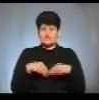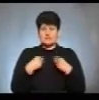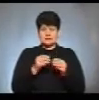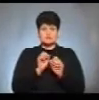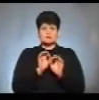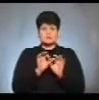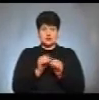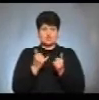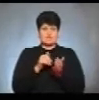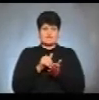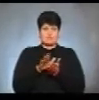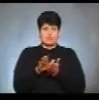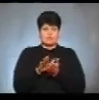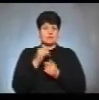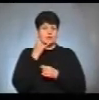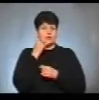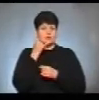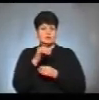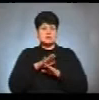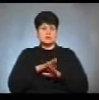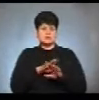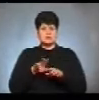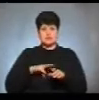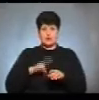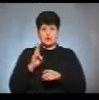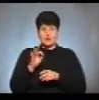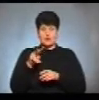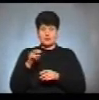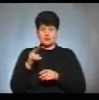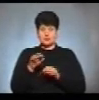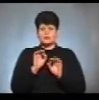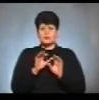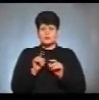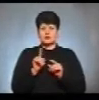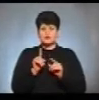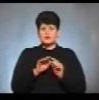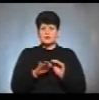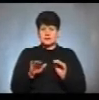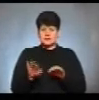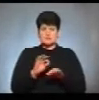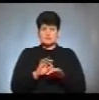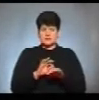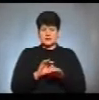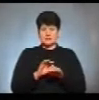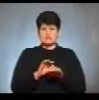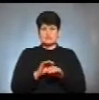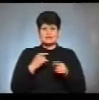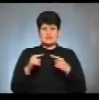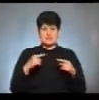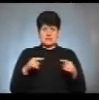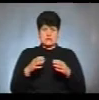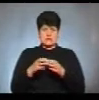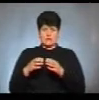камеру сьогодні відмовились. Телефоном заступник директора коледжу Галина Мартин розповіла, що діти, які захворіли, з різних груп.